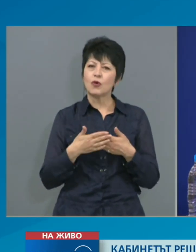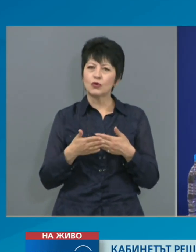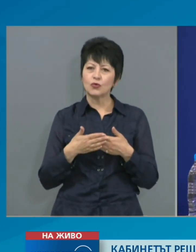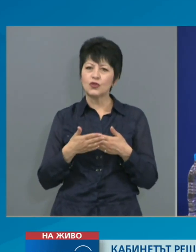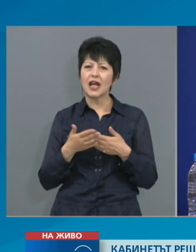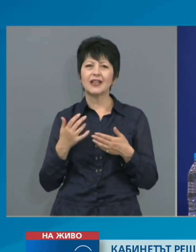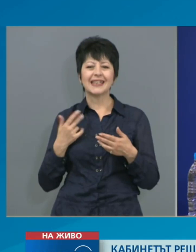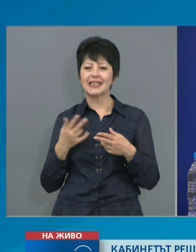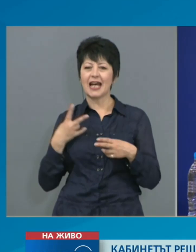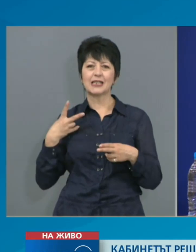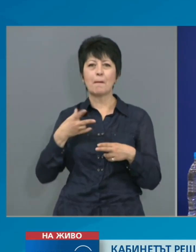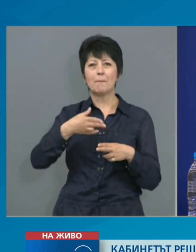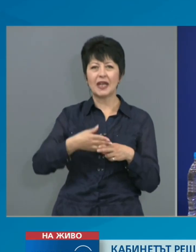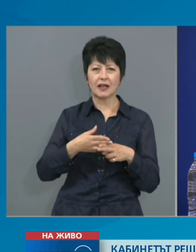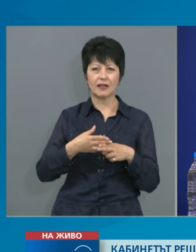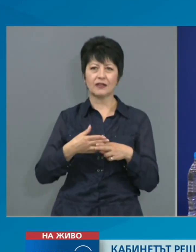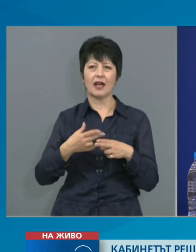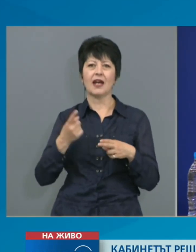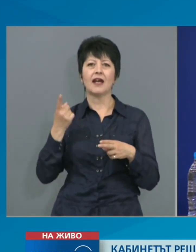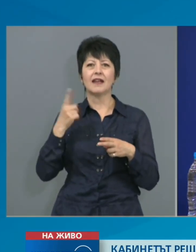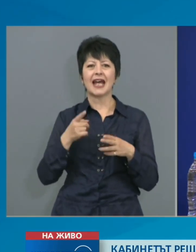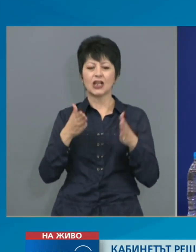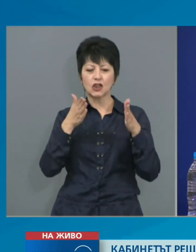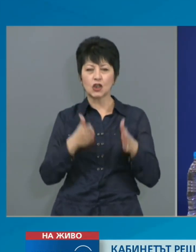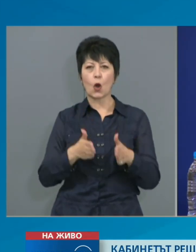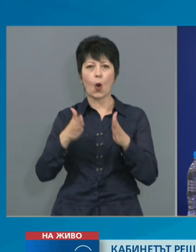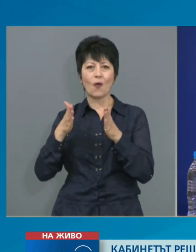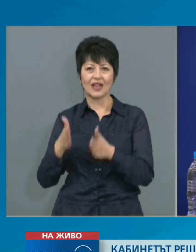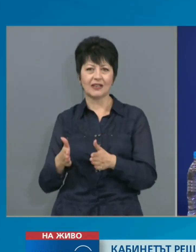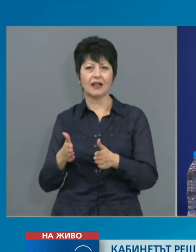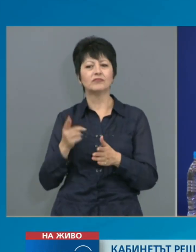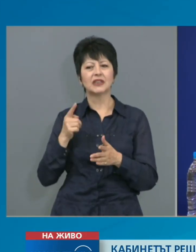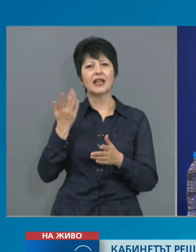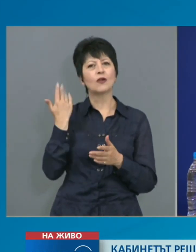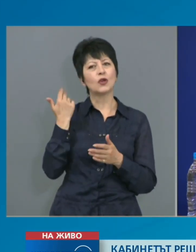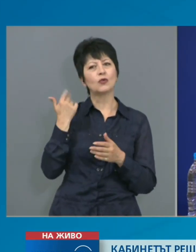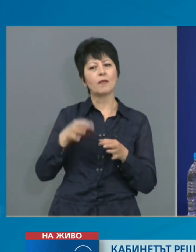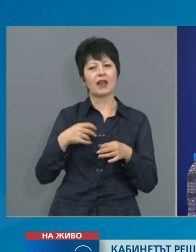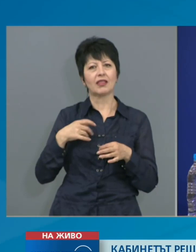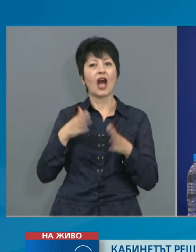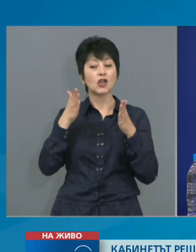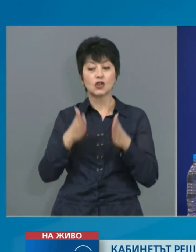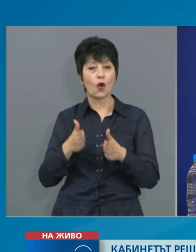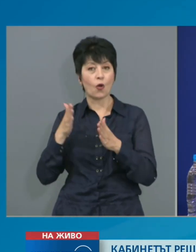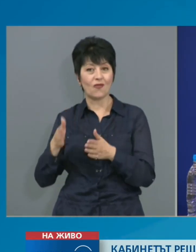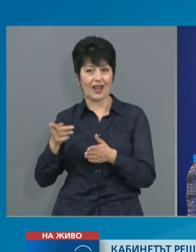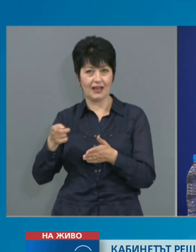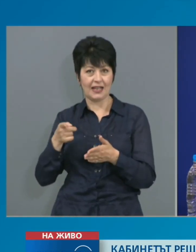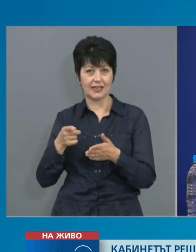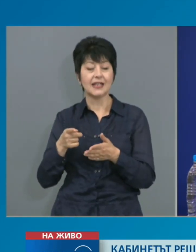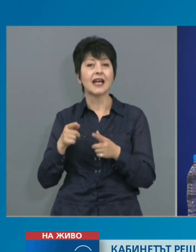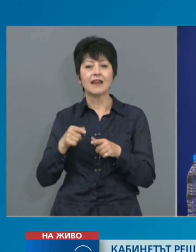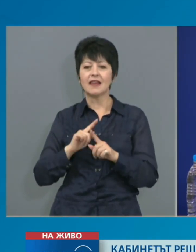спирането на течението на процесуалните срокове, давностните срокове, ви уведомявам, че не сме